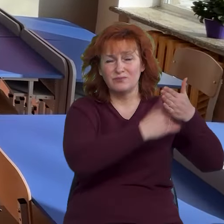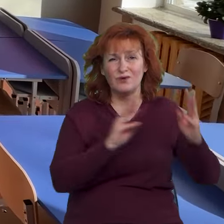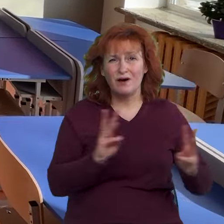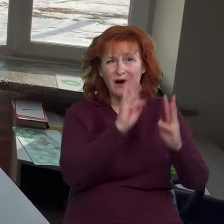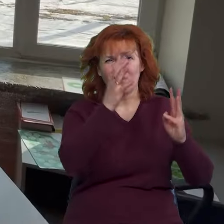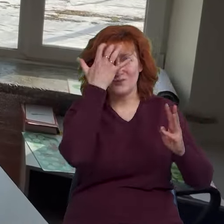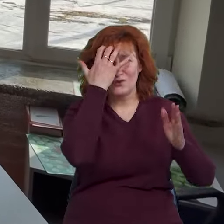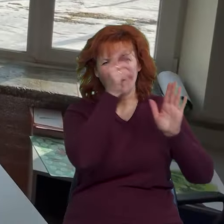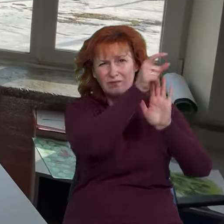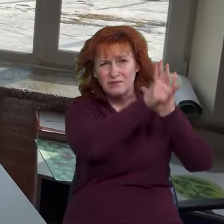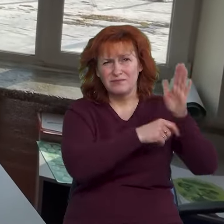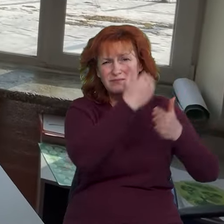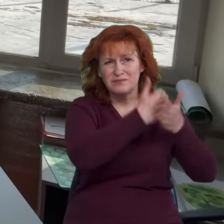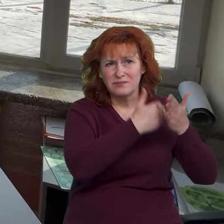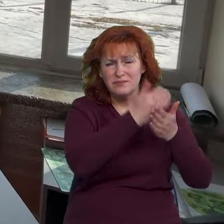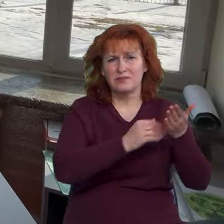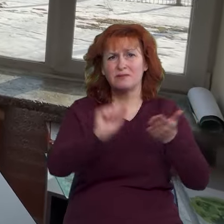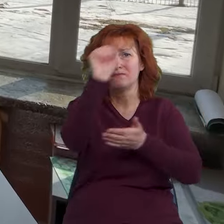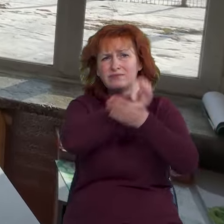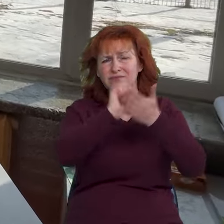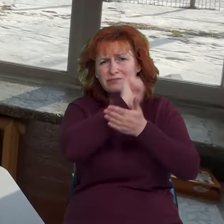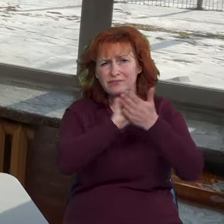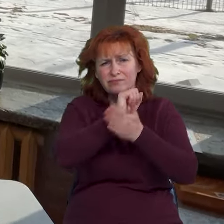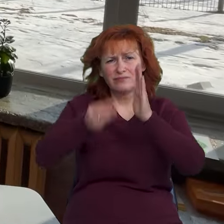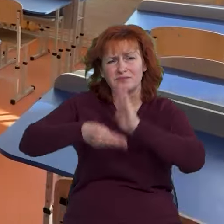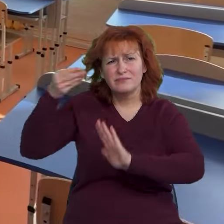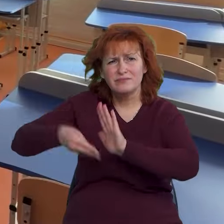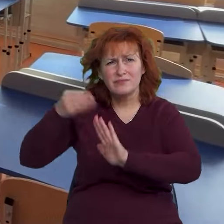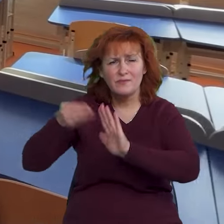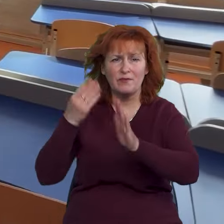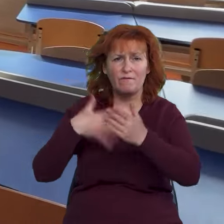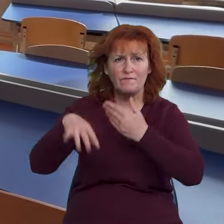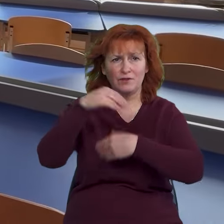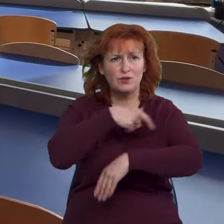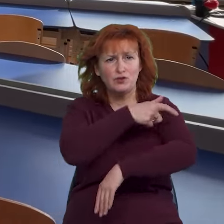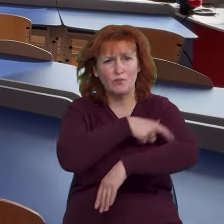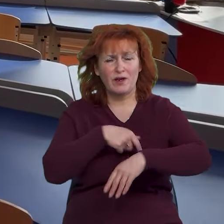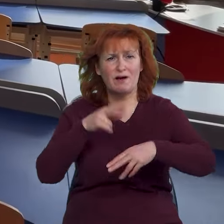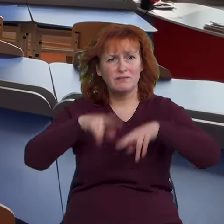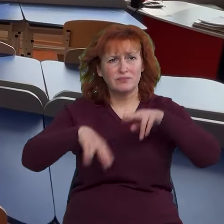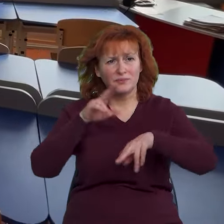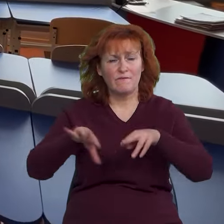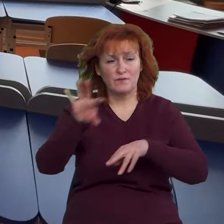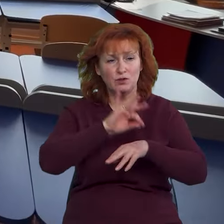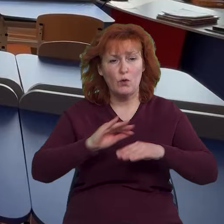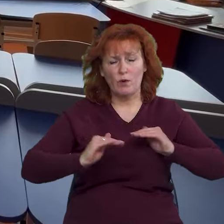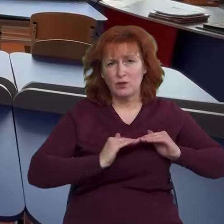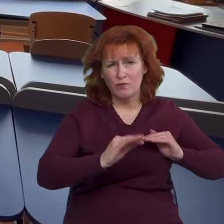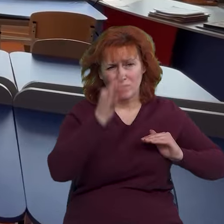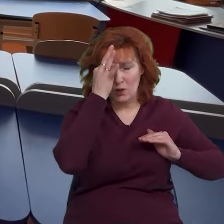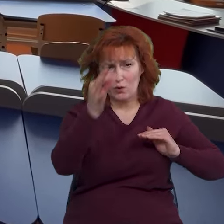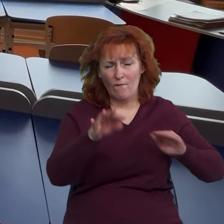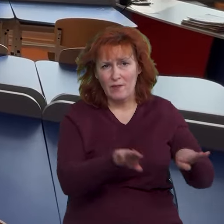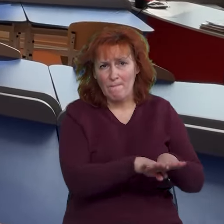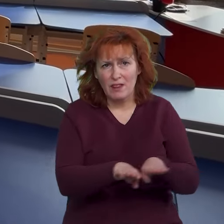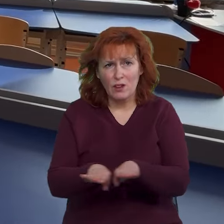прибирали, накладали штукатурку. Бригад дуже багато було. Потім вирівнювали підлогу. На сьогоднішній день у